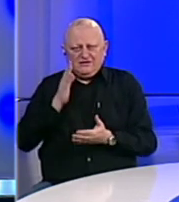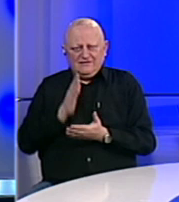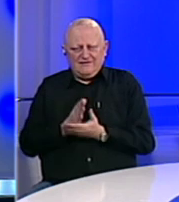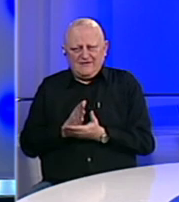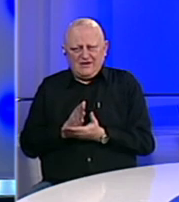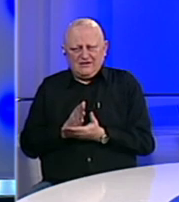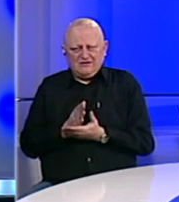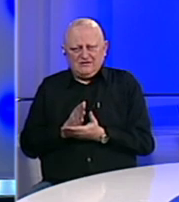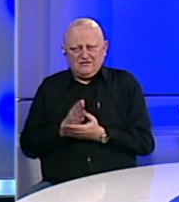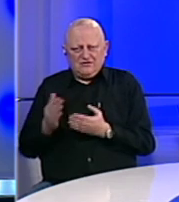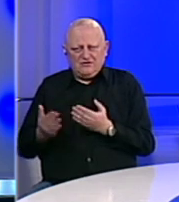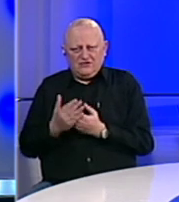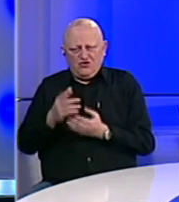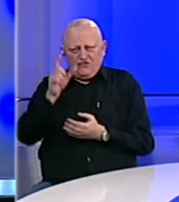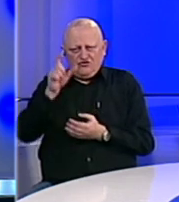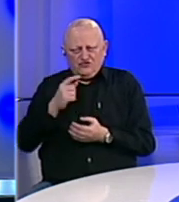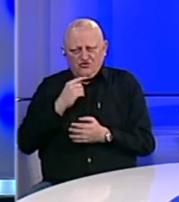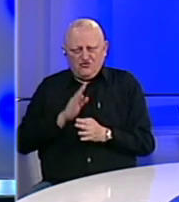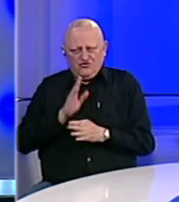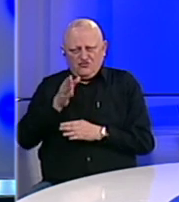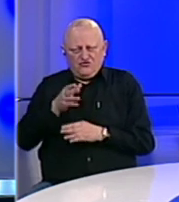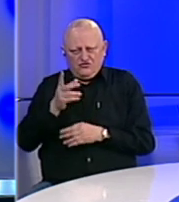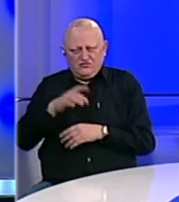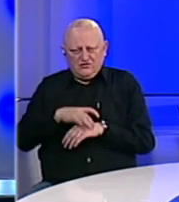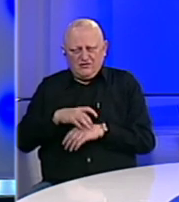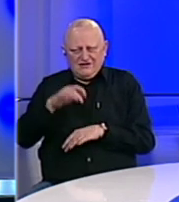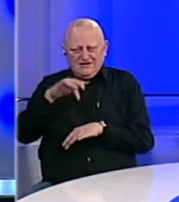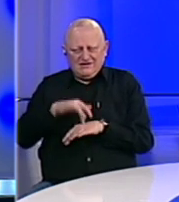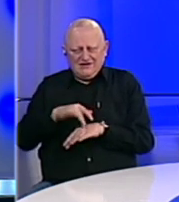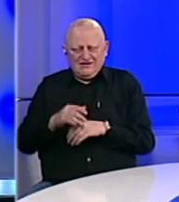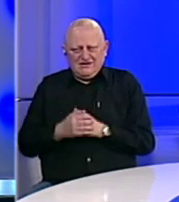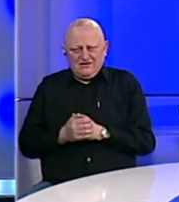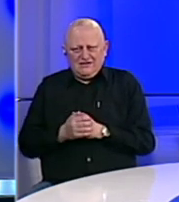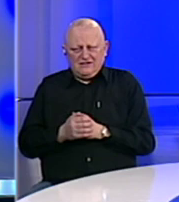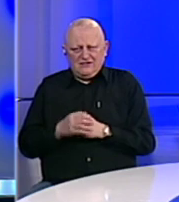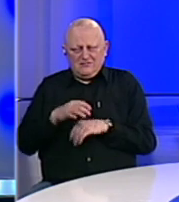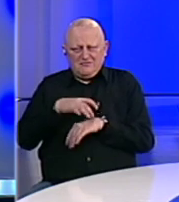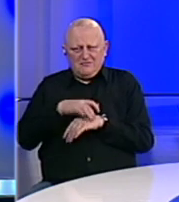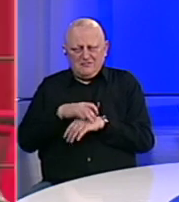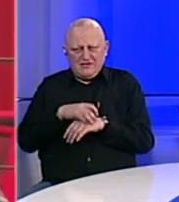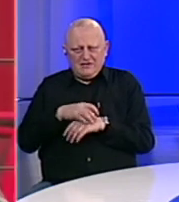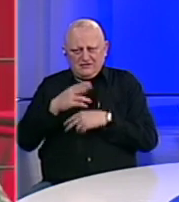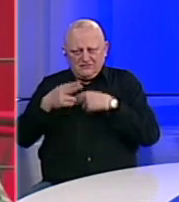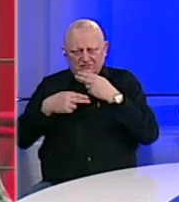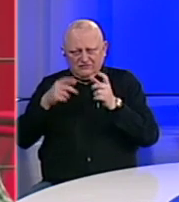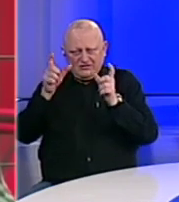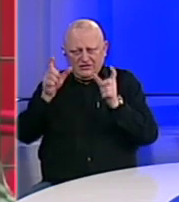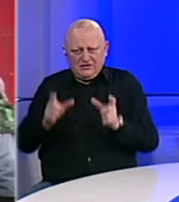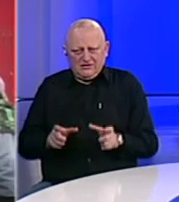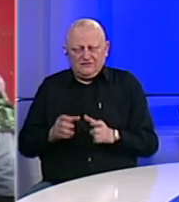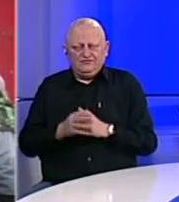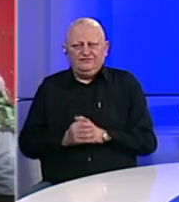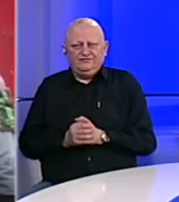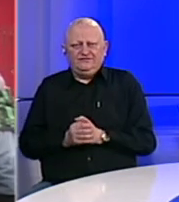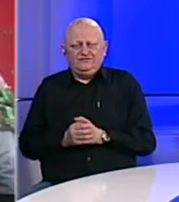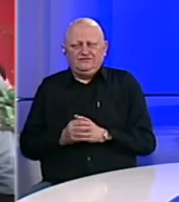novi čovjek koji uđe u taj njihov centar se medicinski sagledava i